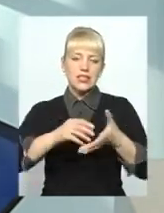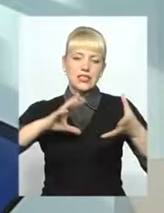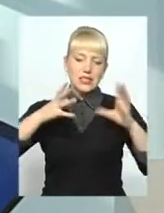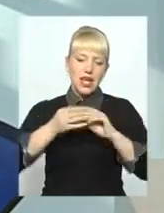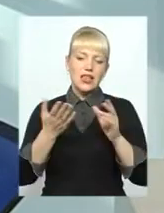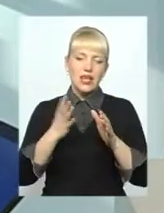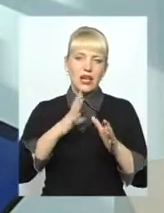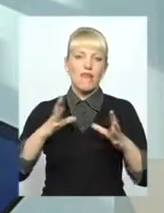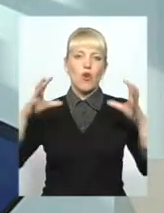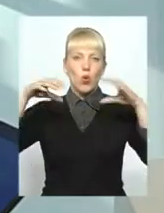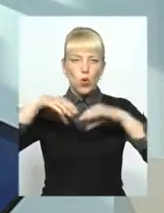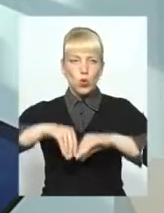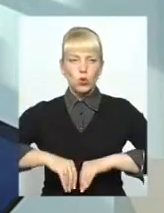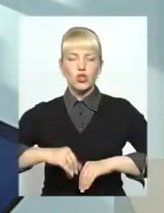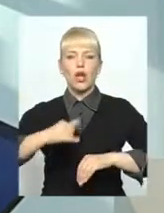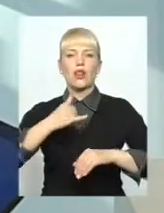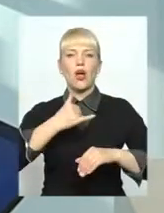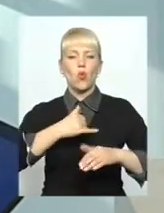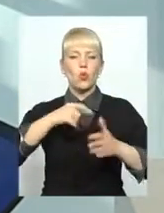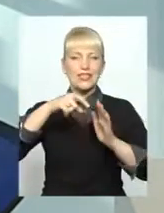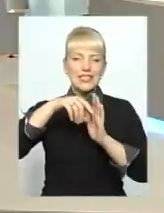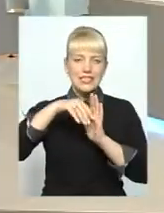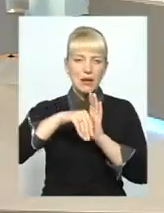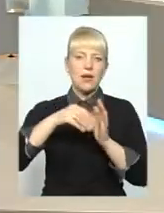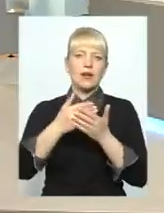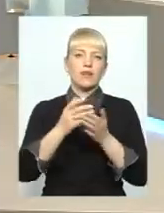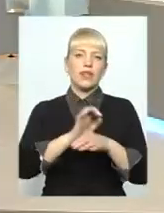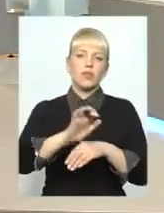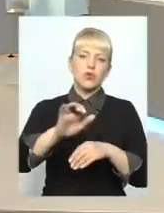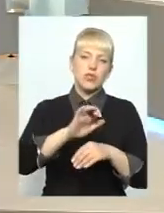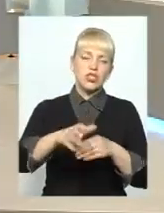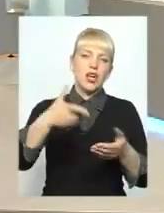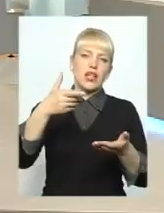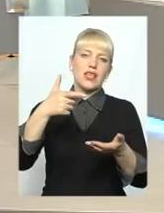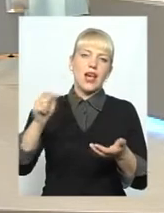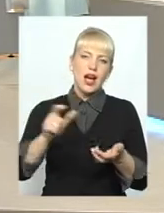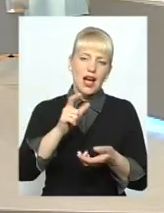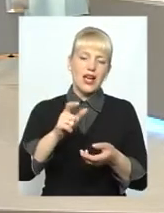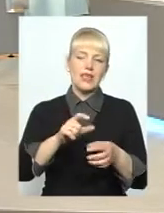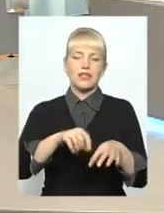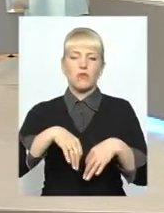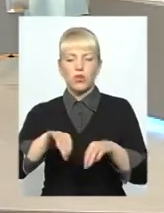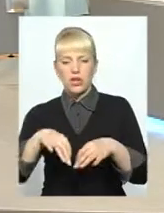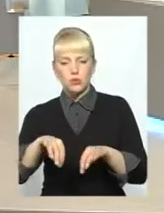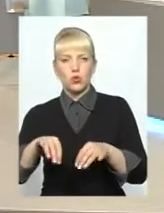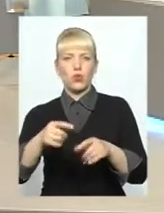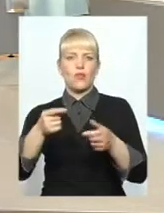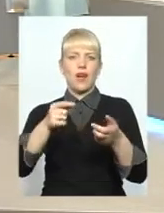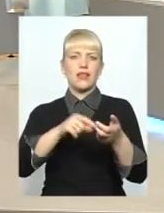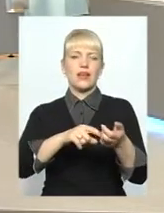вартість газу, постачання, транспортування, податки.